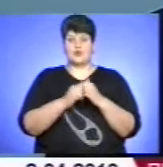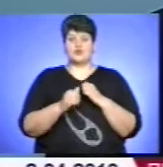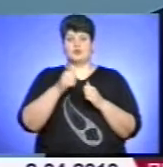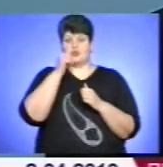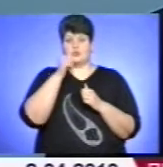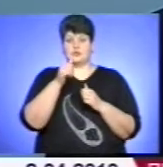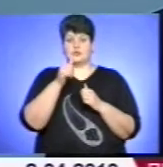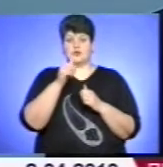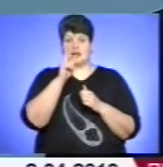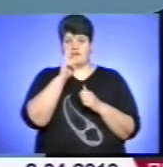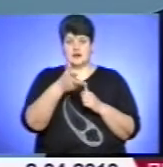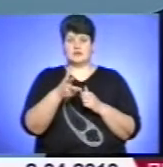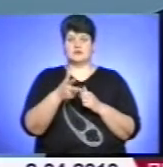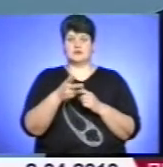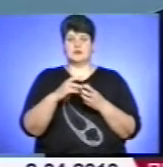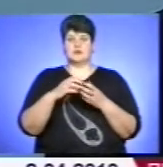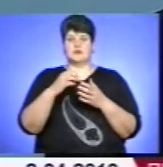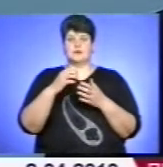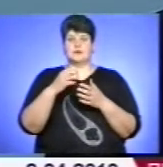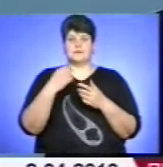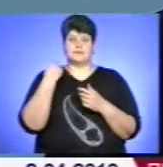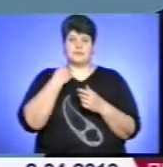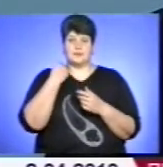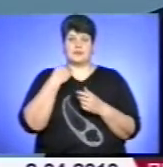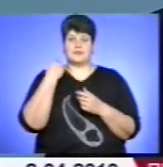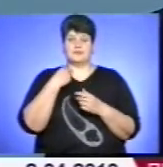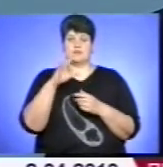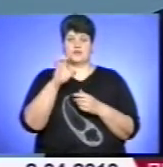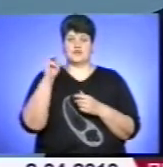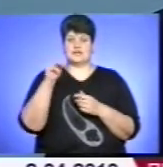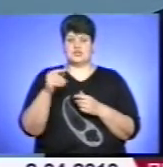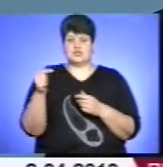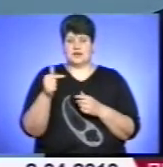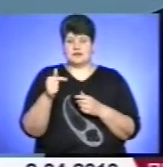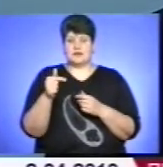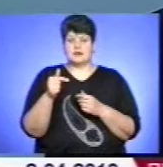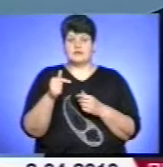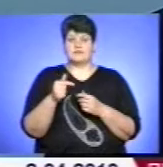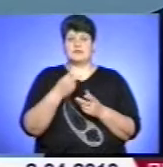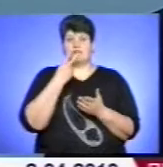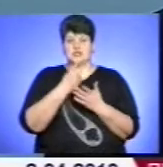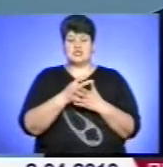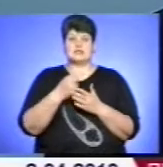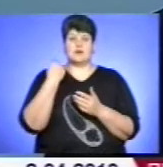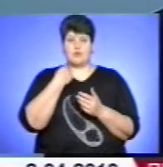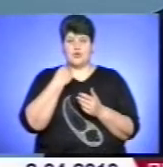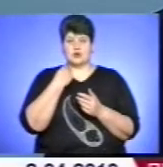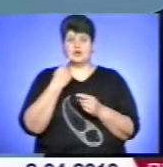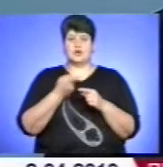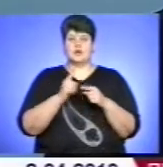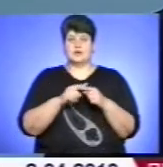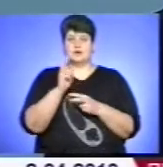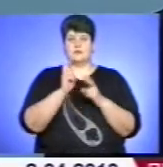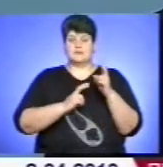в обсязі приблизно 500 тисяч гривень. Враховуючи заборгованість Тернопільського обласного комунального підприємства фірма